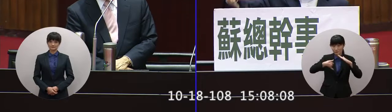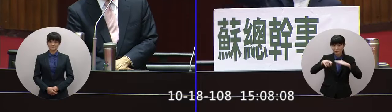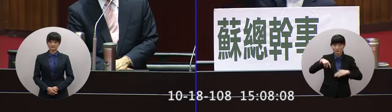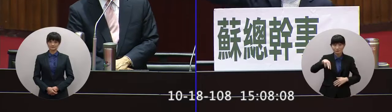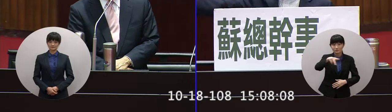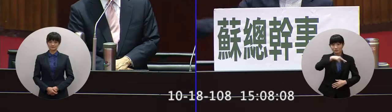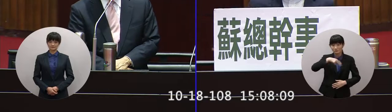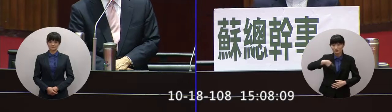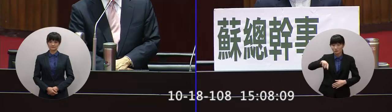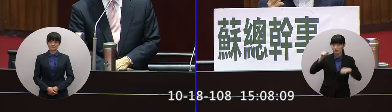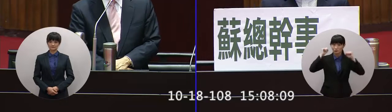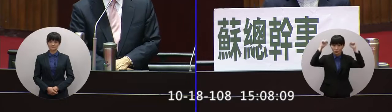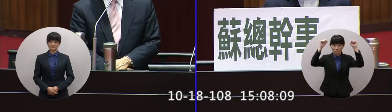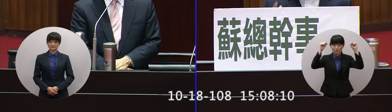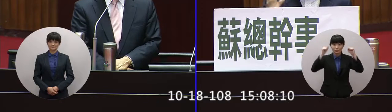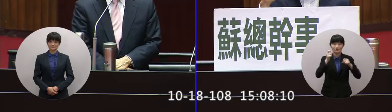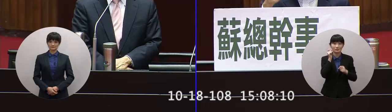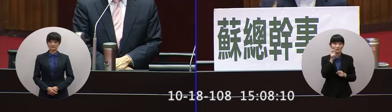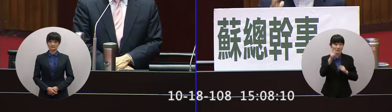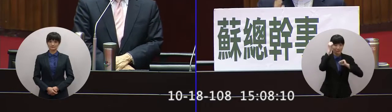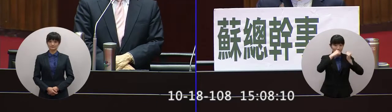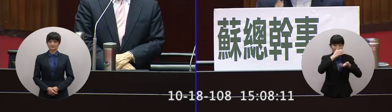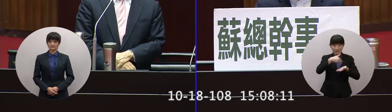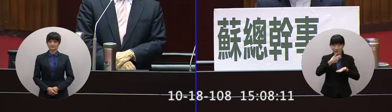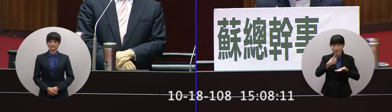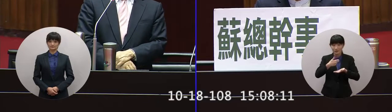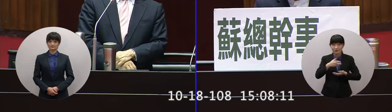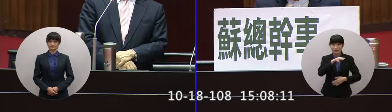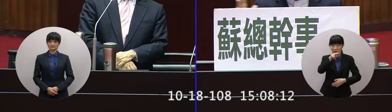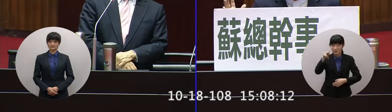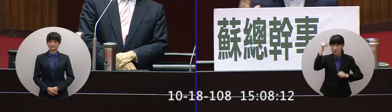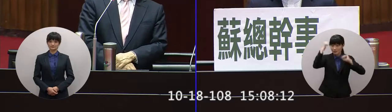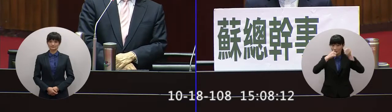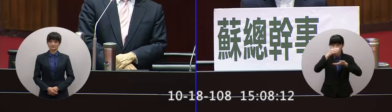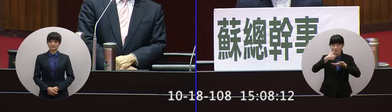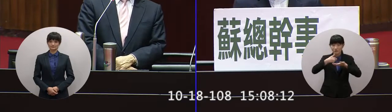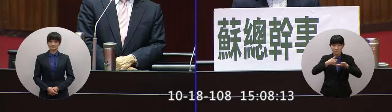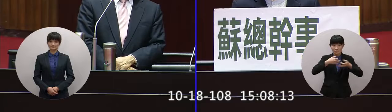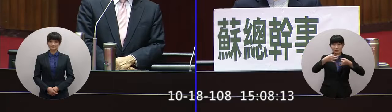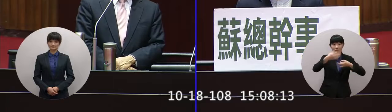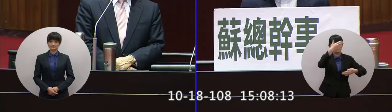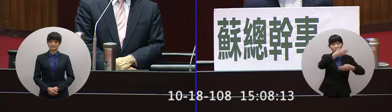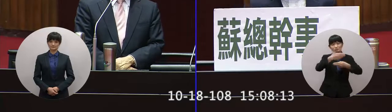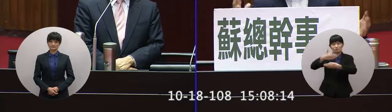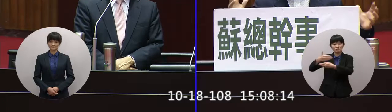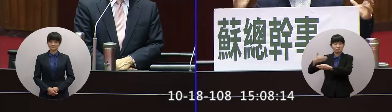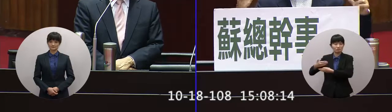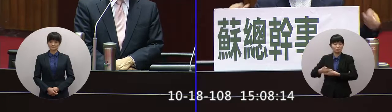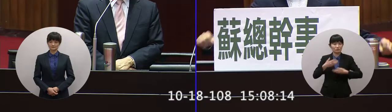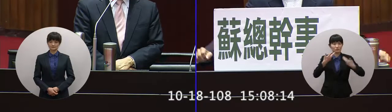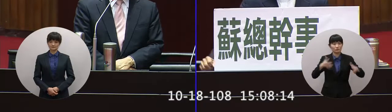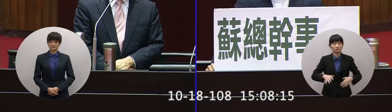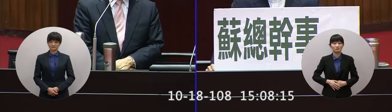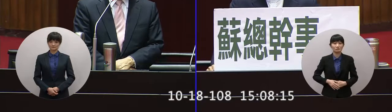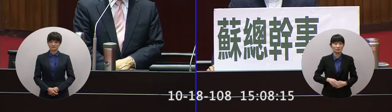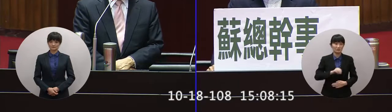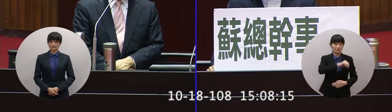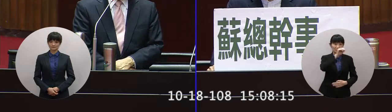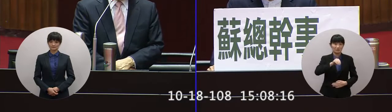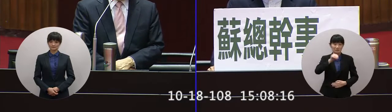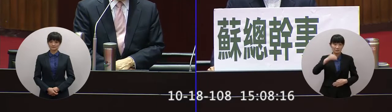我去運動完畢回來買個早餐幾乎早餐訂都沒開除了賣蛋糕以外